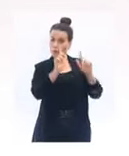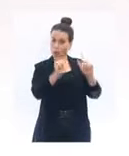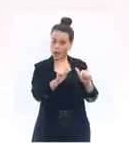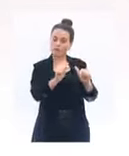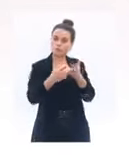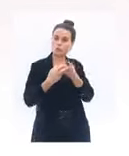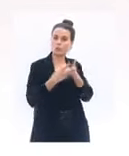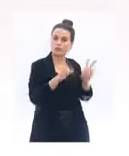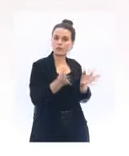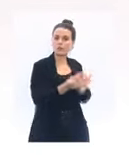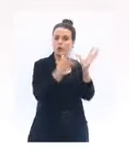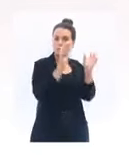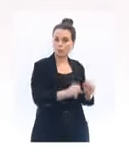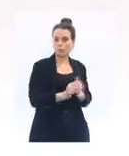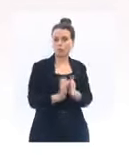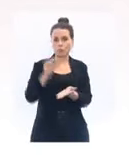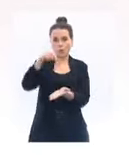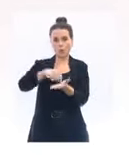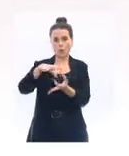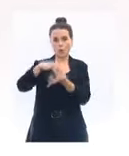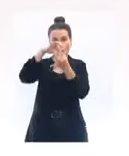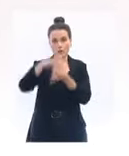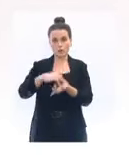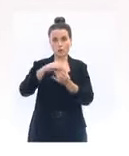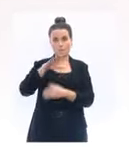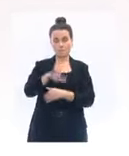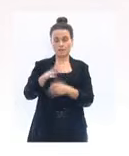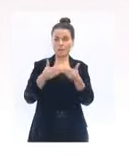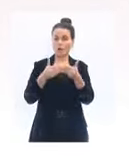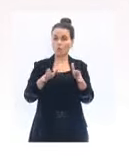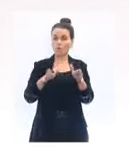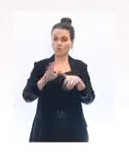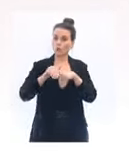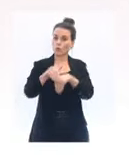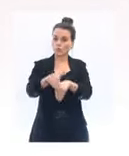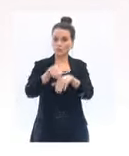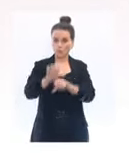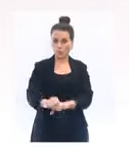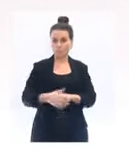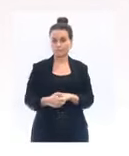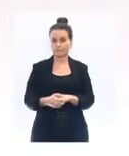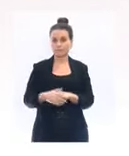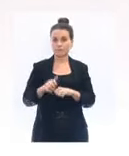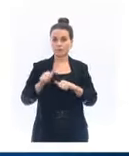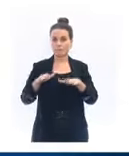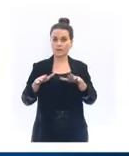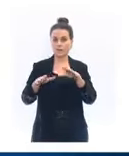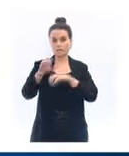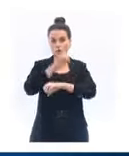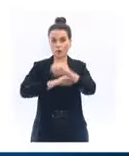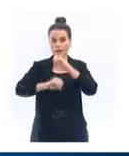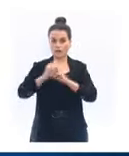concerne les lieux de culte, ils resteront ouverts. En revanche, les cérémonies religieuses seront